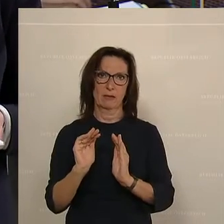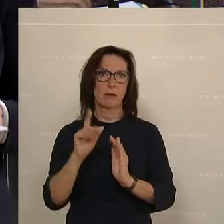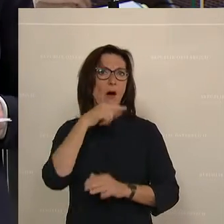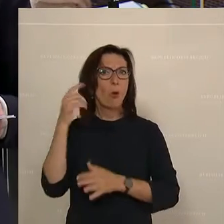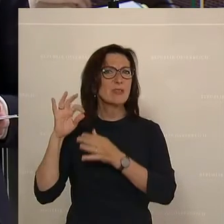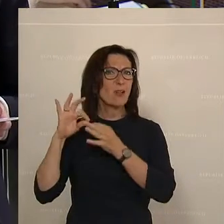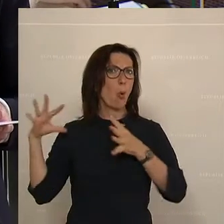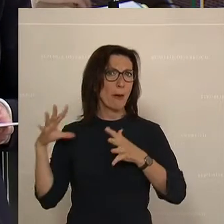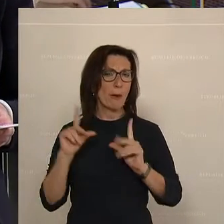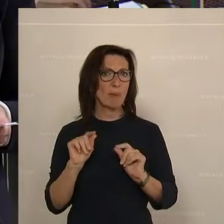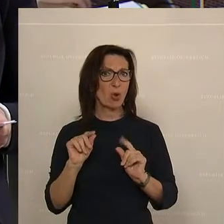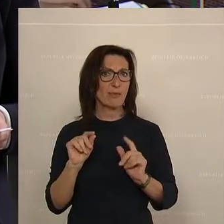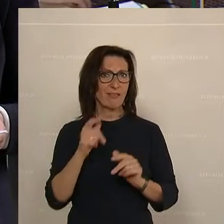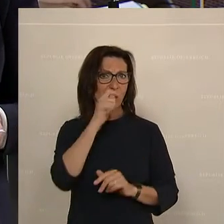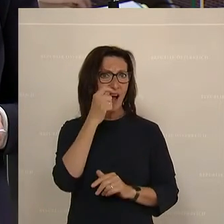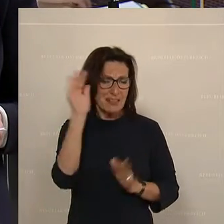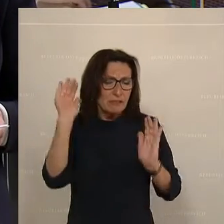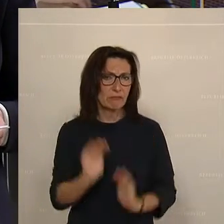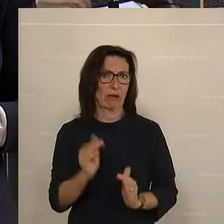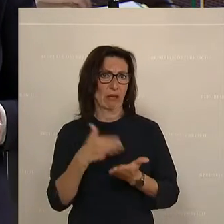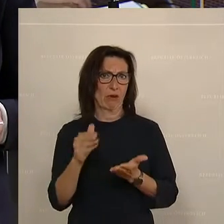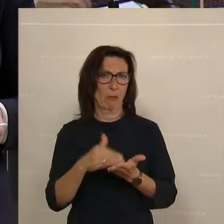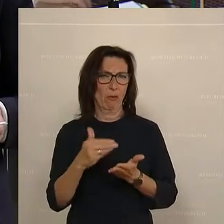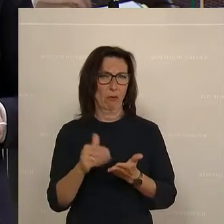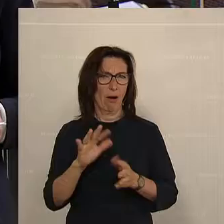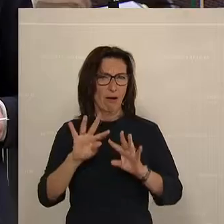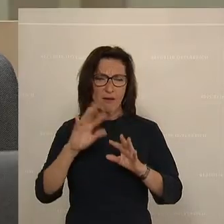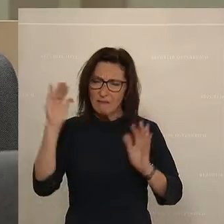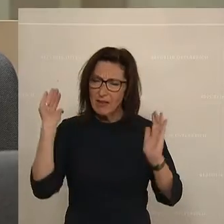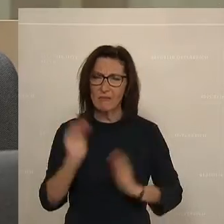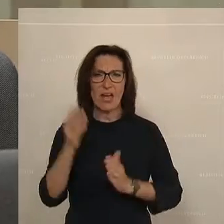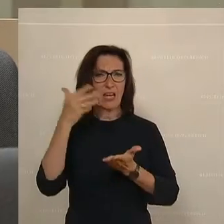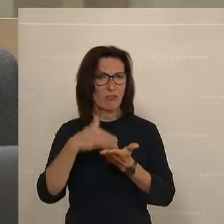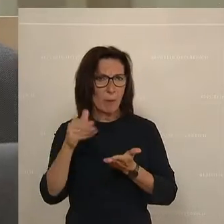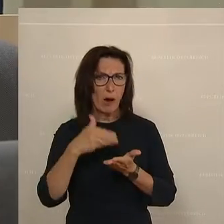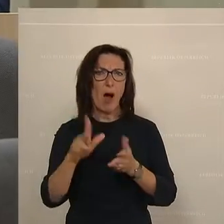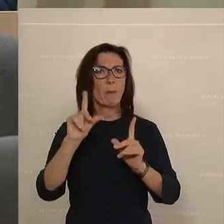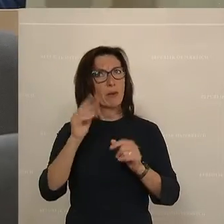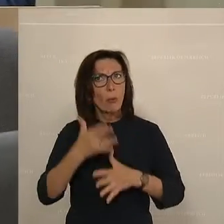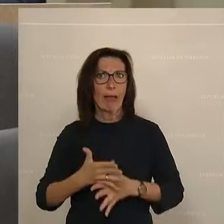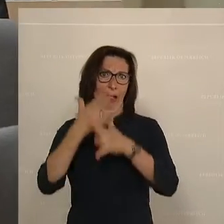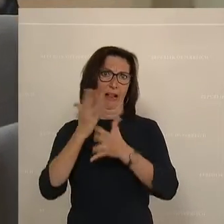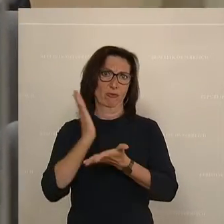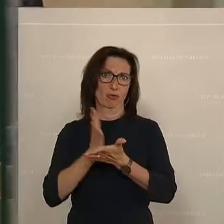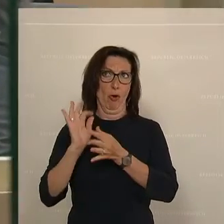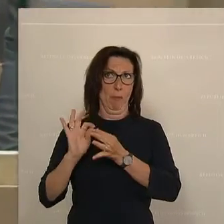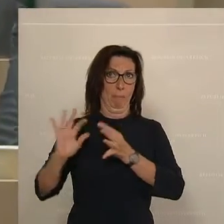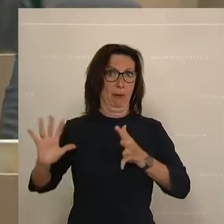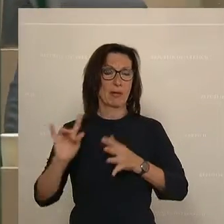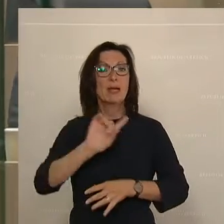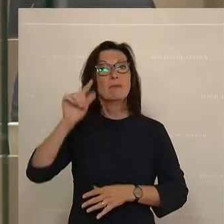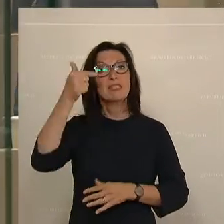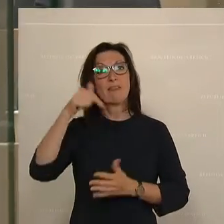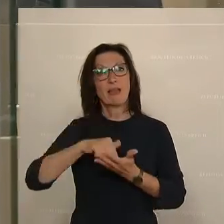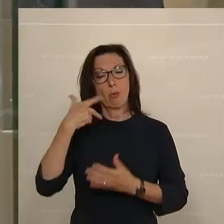Russland, das heißt, weniger Gas verbrauchen. Jeder Kubikmeter, den wir weniger verbrauchen, ist ein Beitrag dazu. Bis 2030,